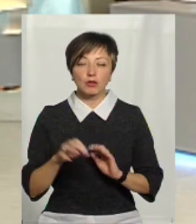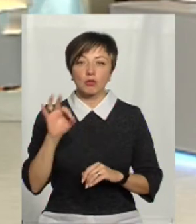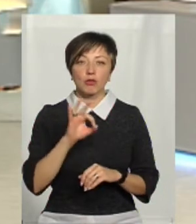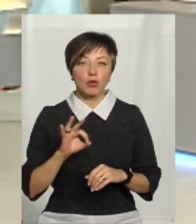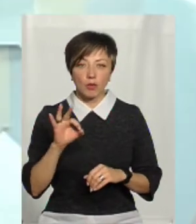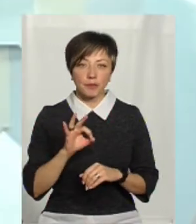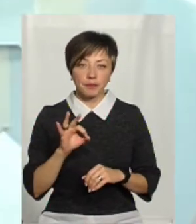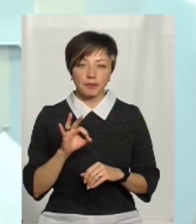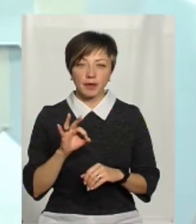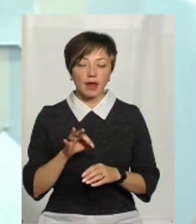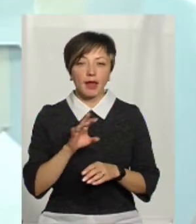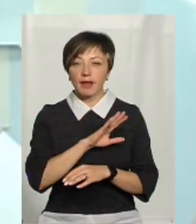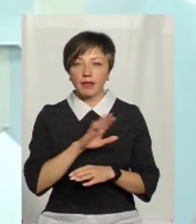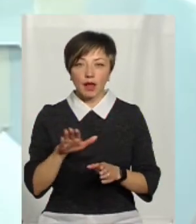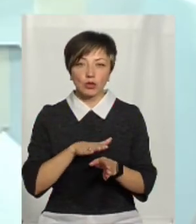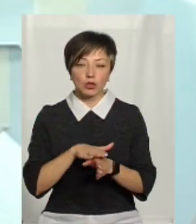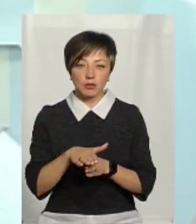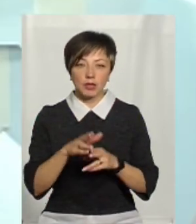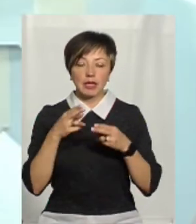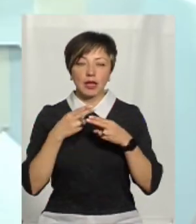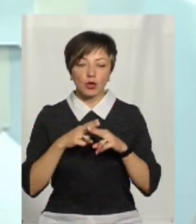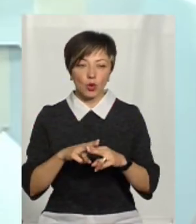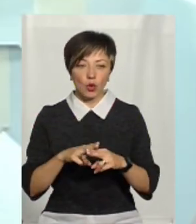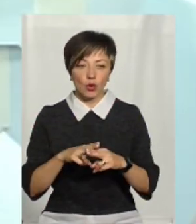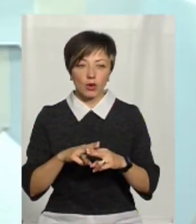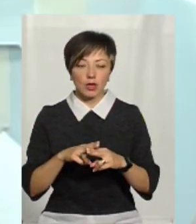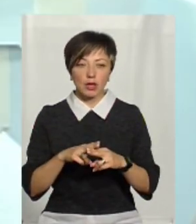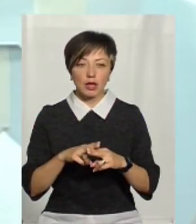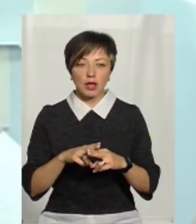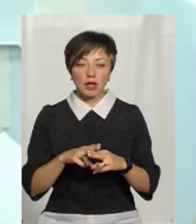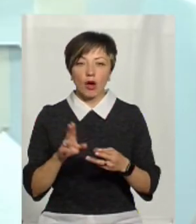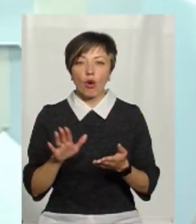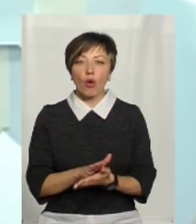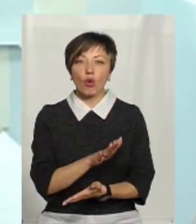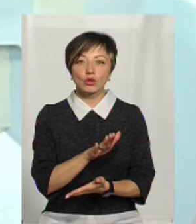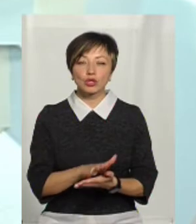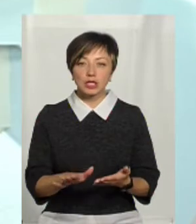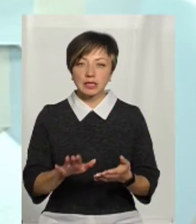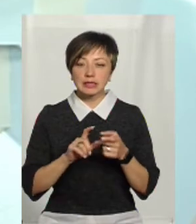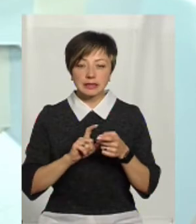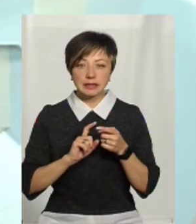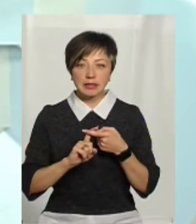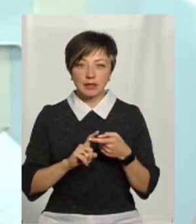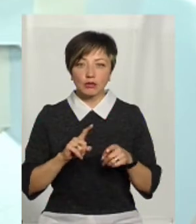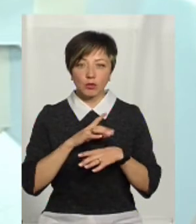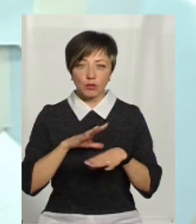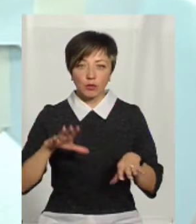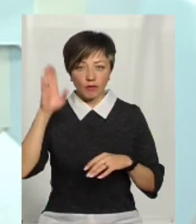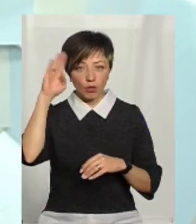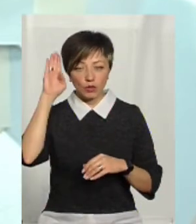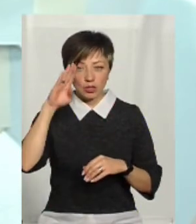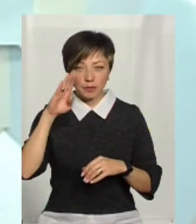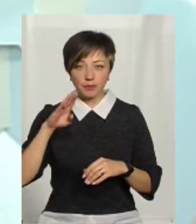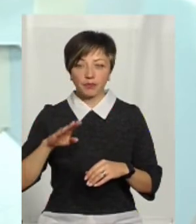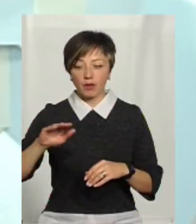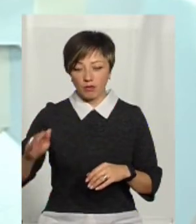недотримання технології з незараження води в